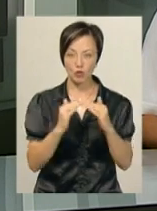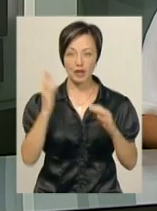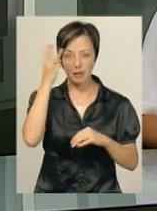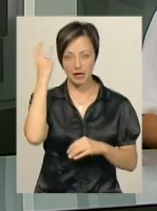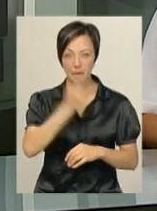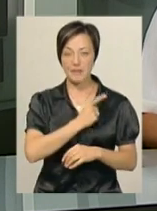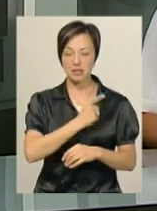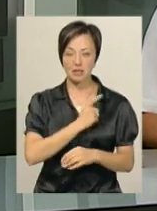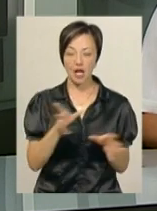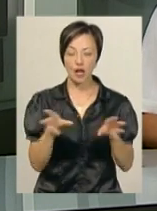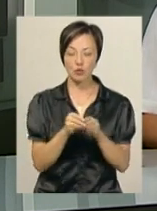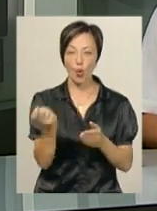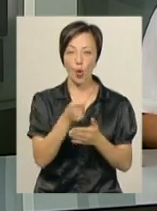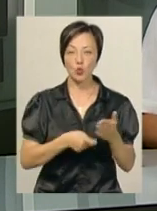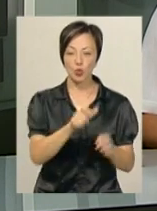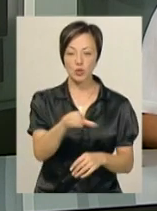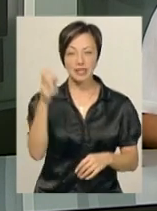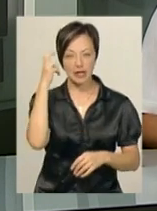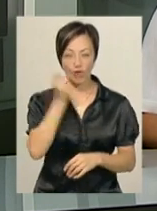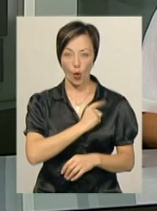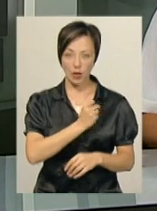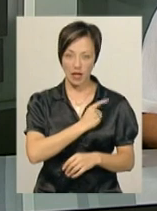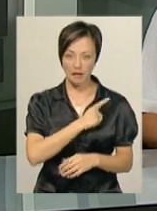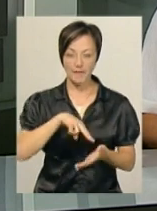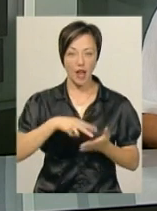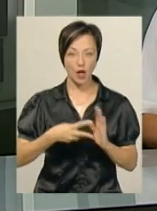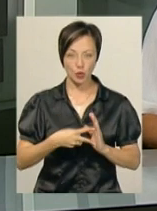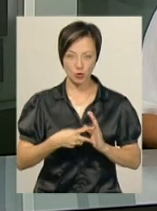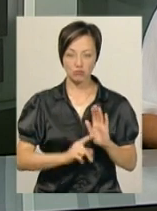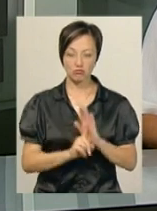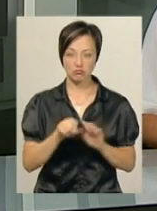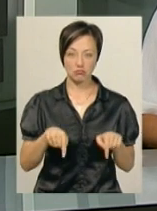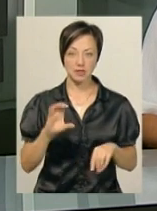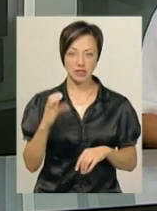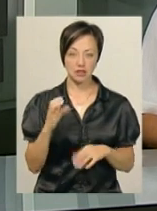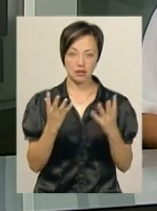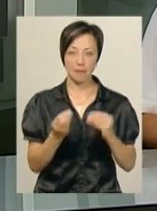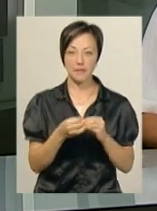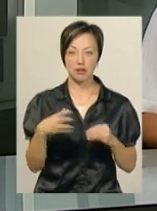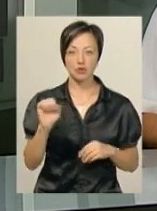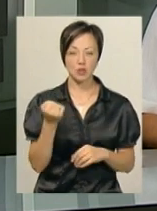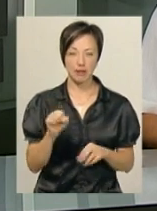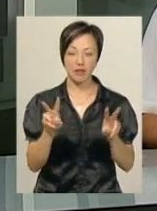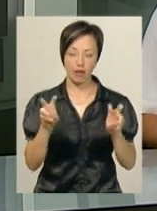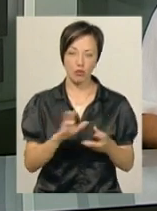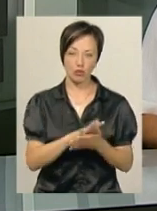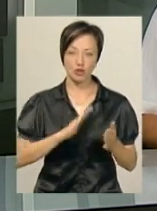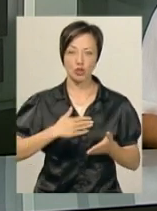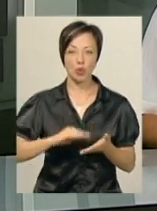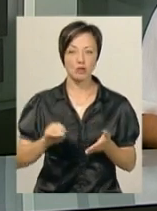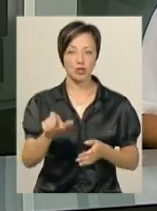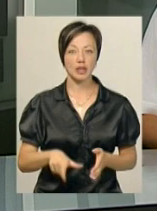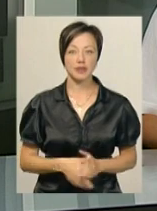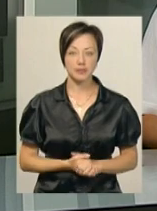хмельницькі майстри разом із художниками з Києва та Одеси планують взятися цієї середи 15 серпня. Тема продовжує Ярослава